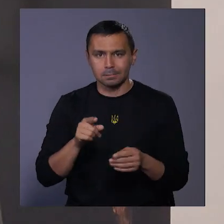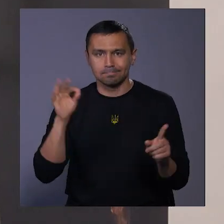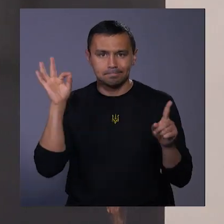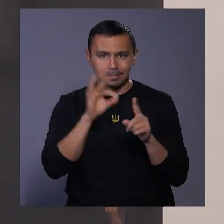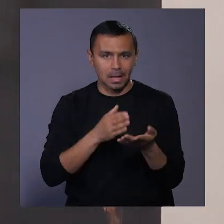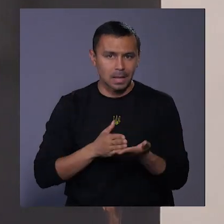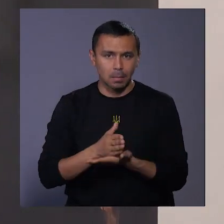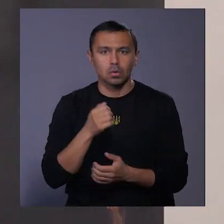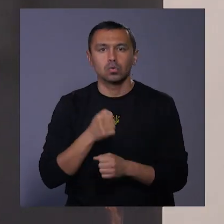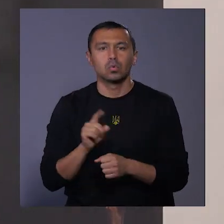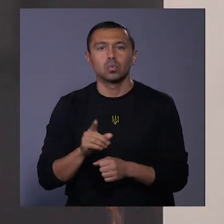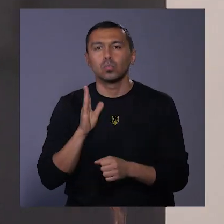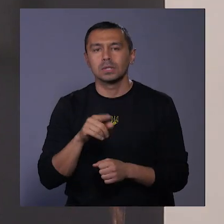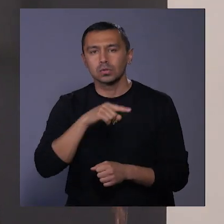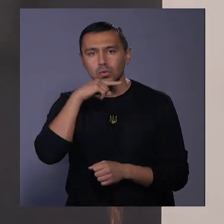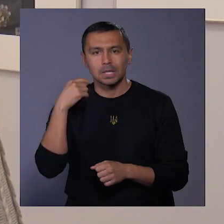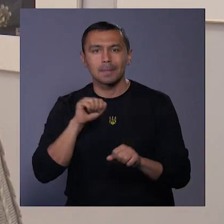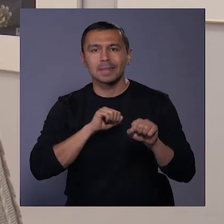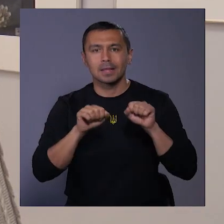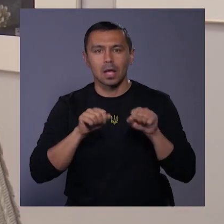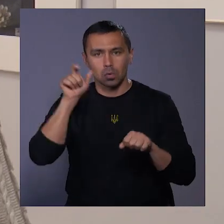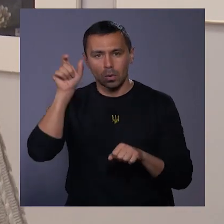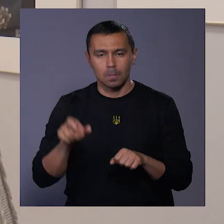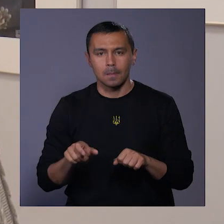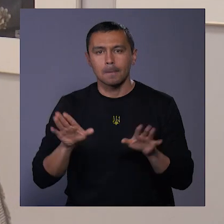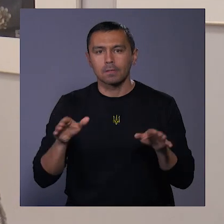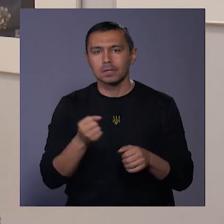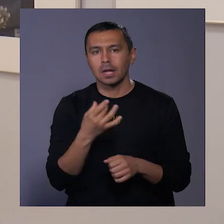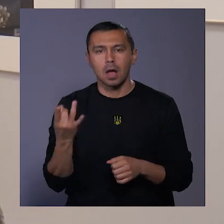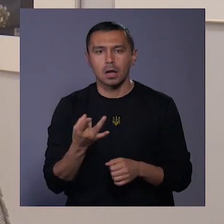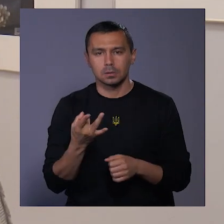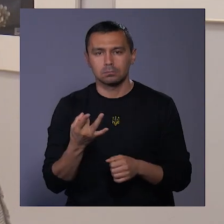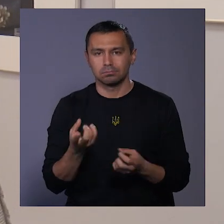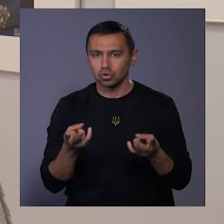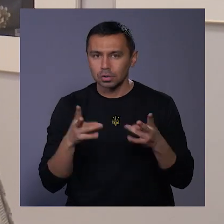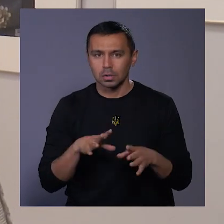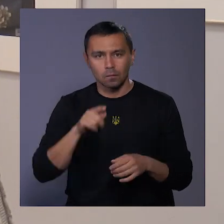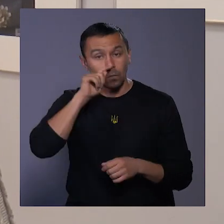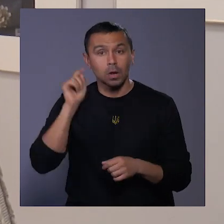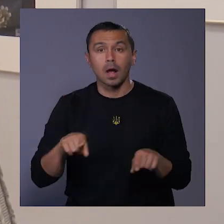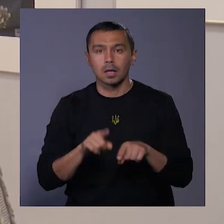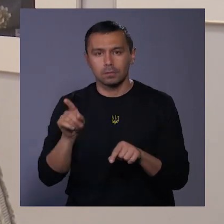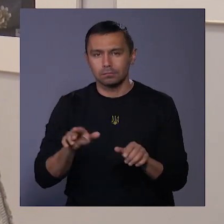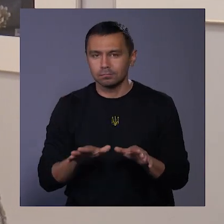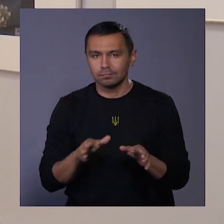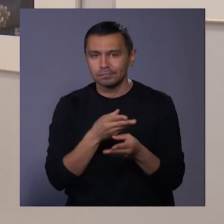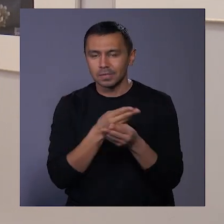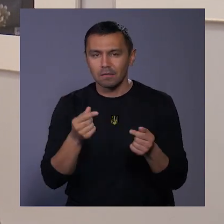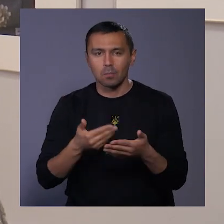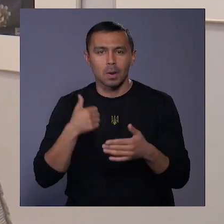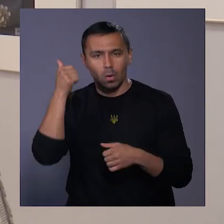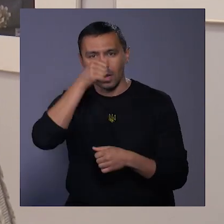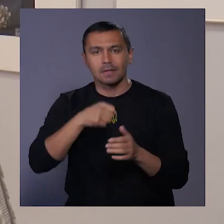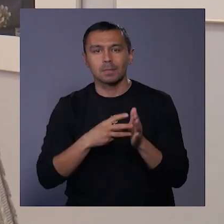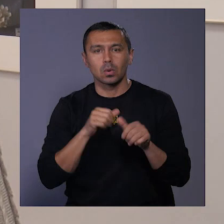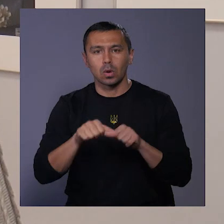зроблена, що буде з російським диктатором. «Птах» вже декілька разів залишається в Україні. А так він відлітав попередні роки, за 18